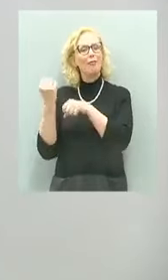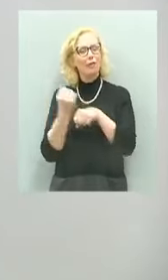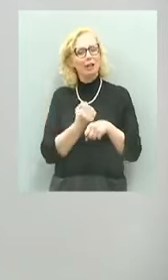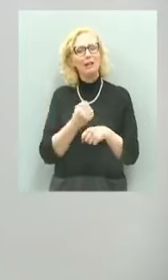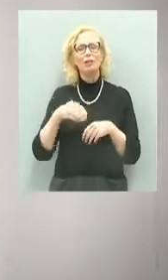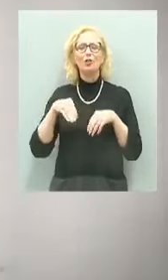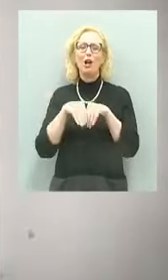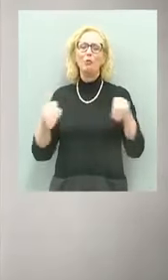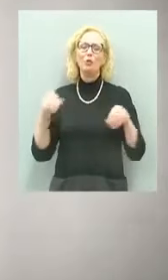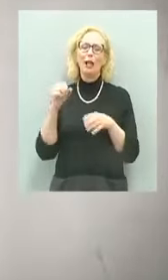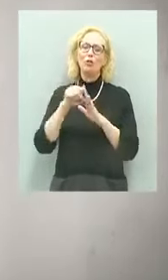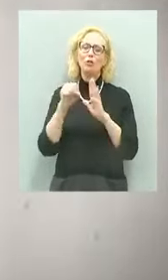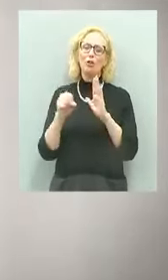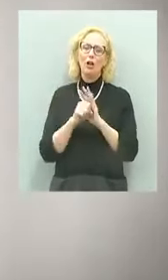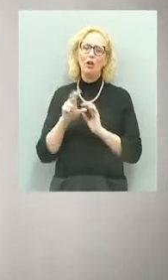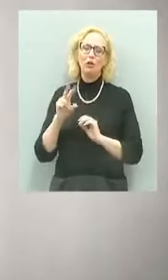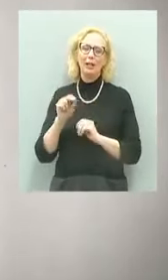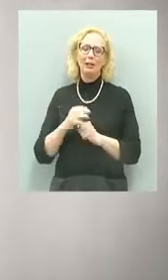Sentiamo.